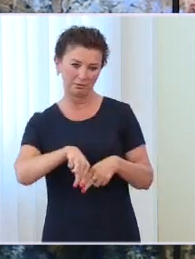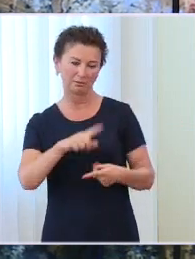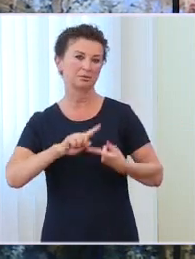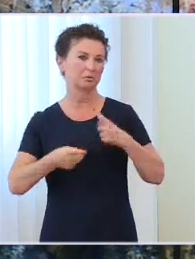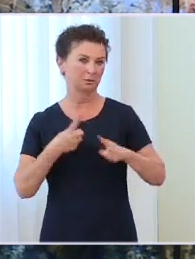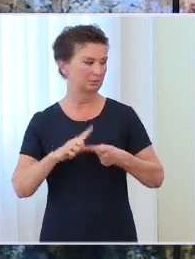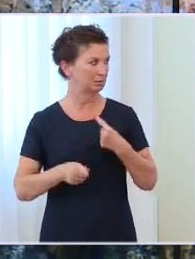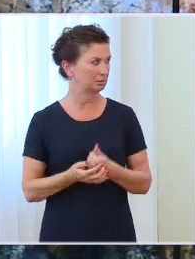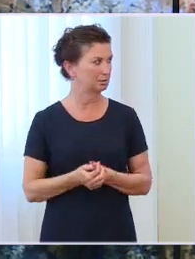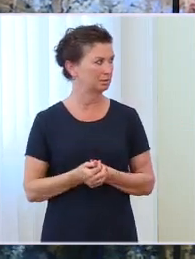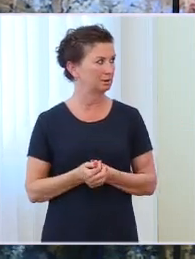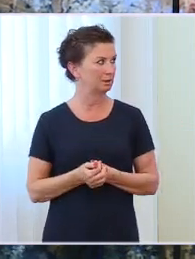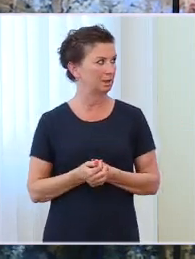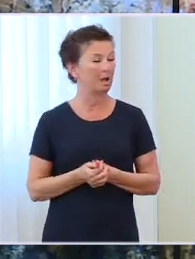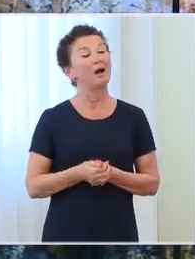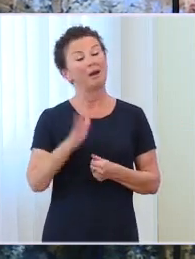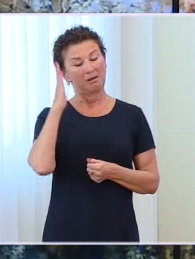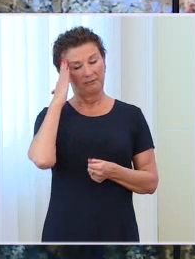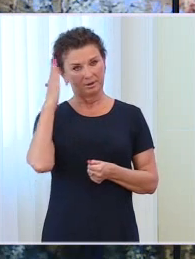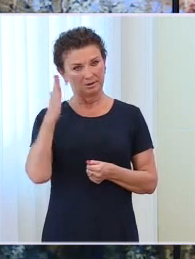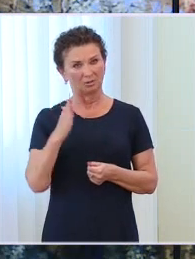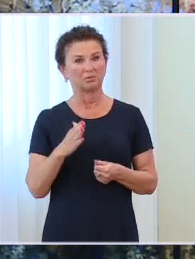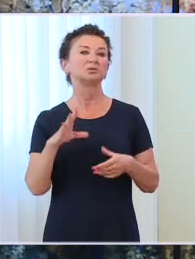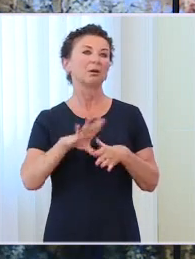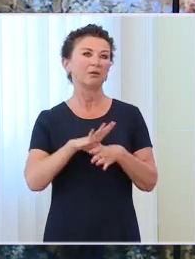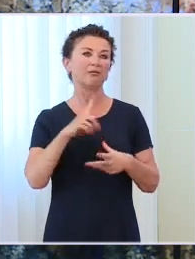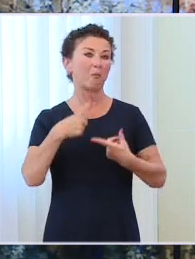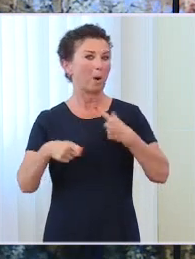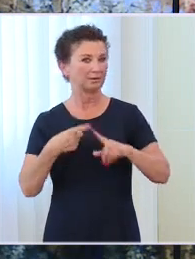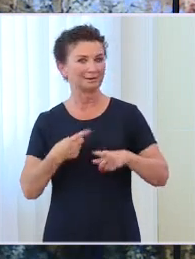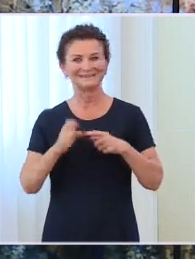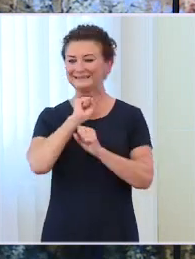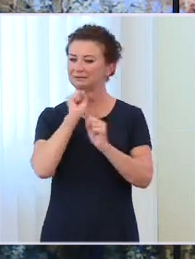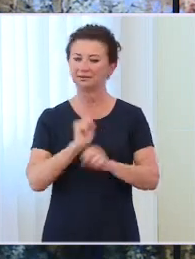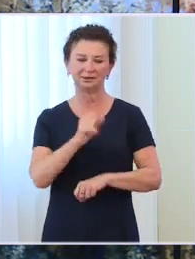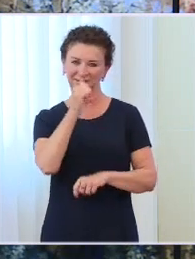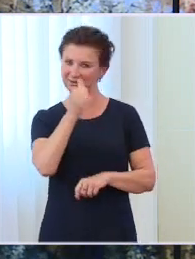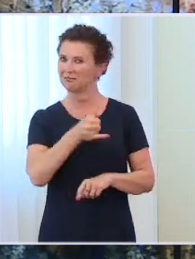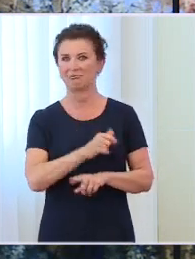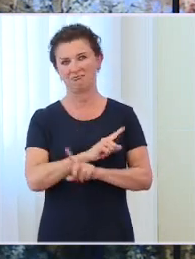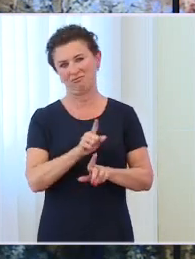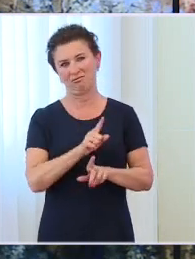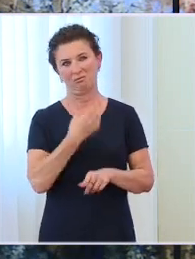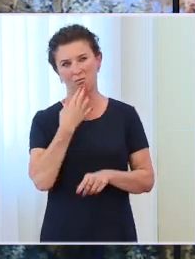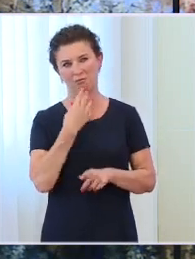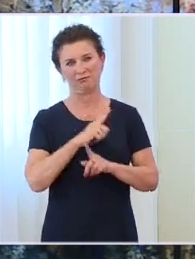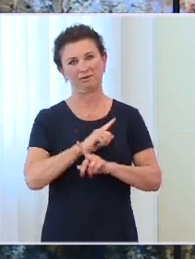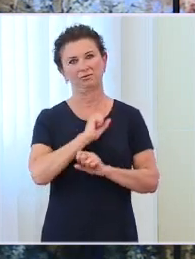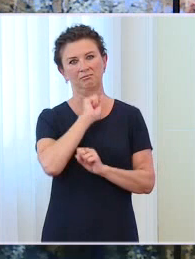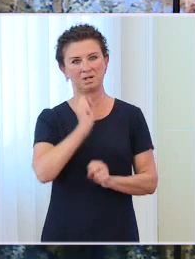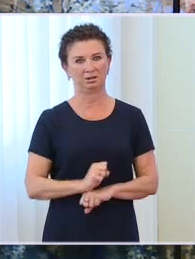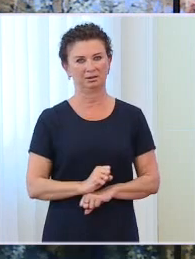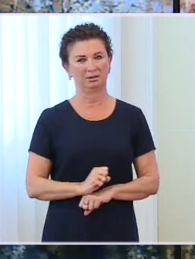że w polityce nigdy nie powinni mówić nigdy. Więc podejrzewam, że jeszcze kiedyś pan marszałek Sikorski